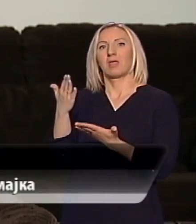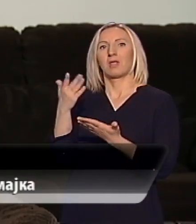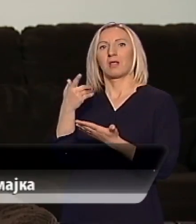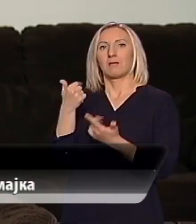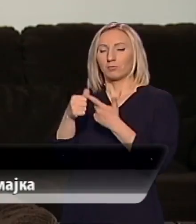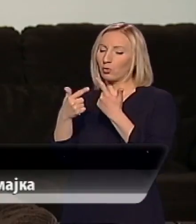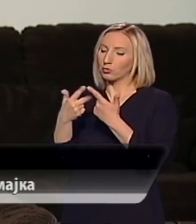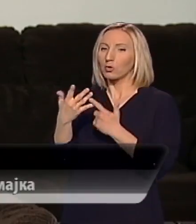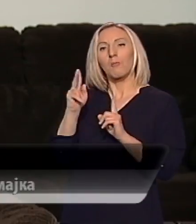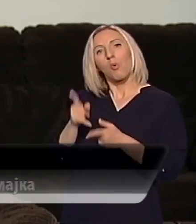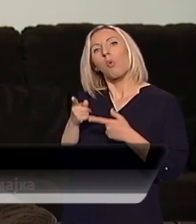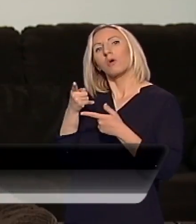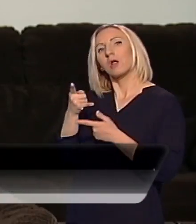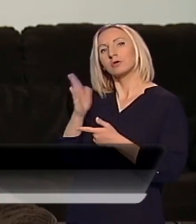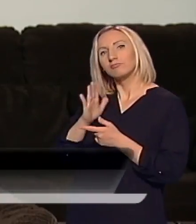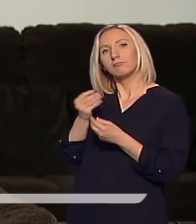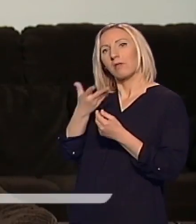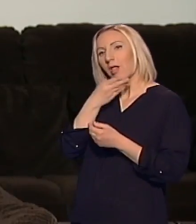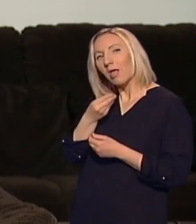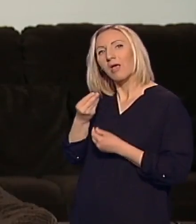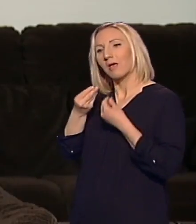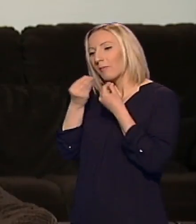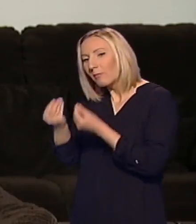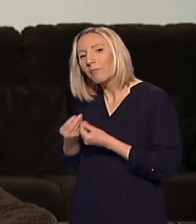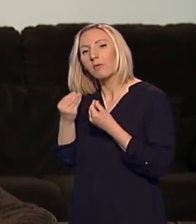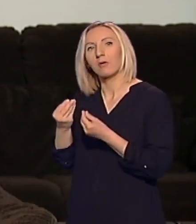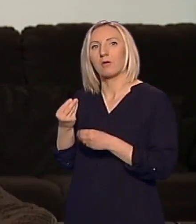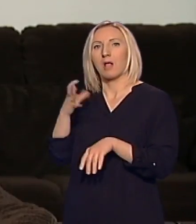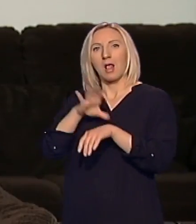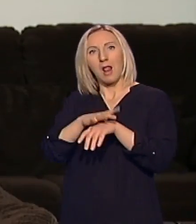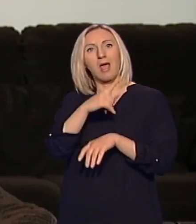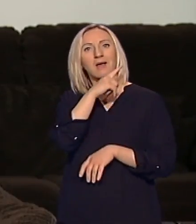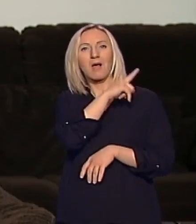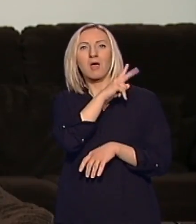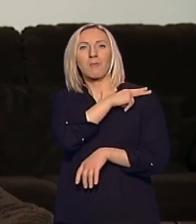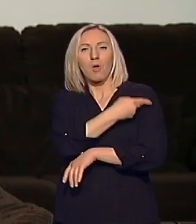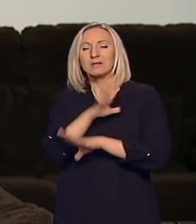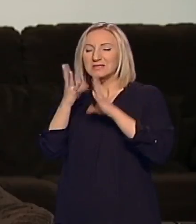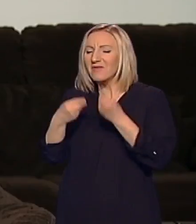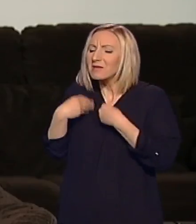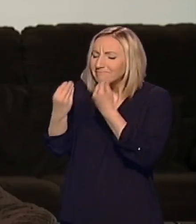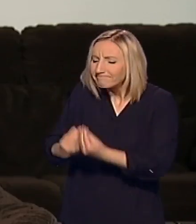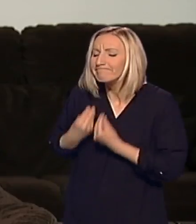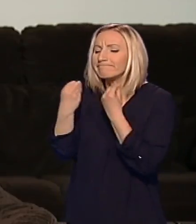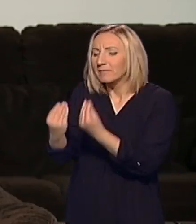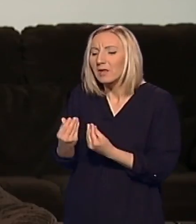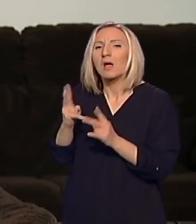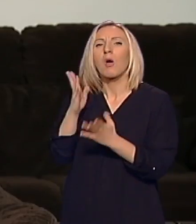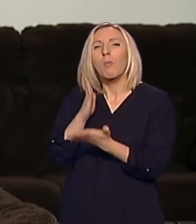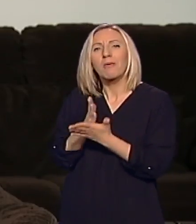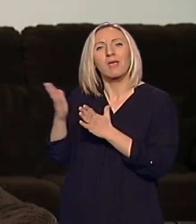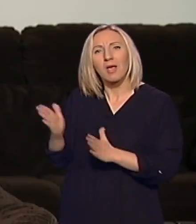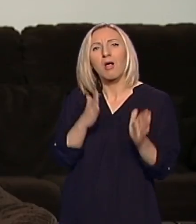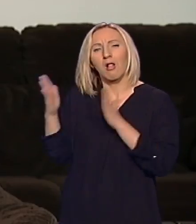s njim lepo. Lekari su to u bolnici i sve sam ispričala kako je to bilo.